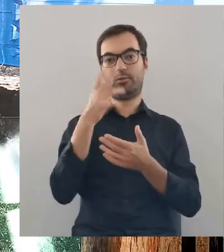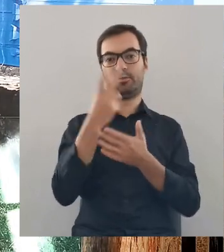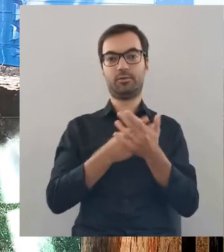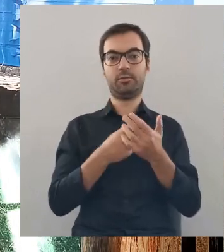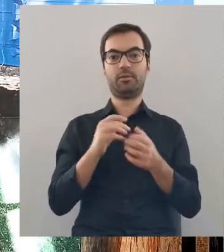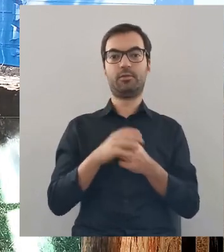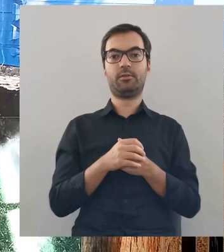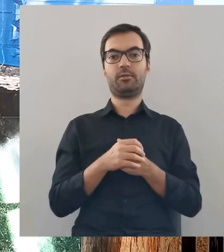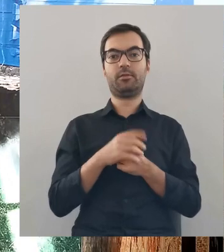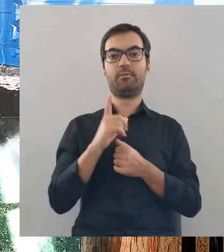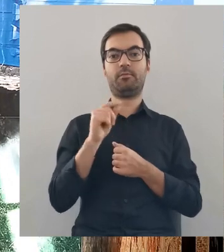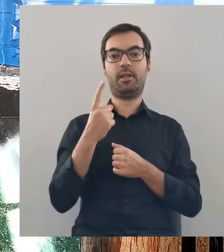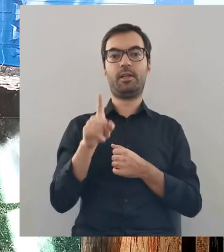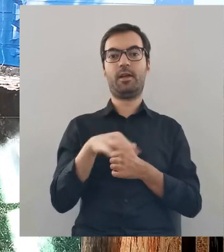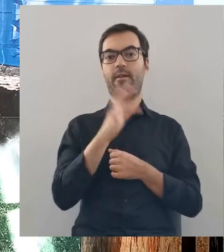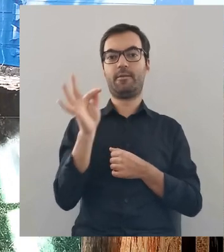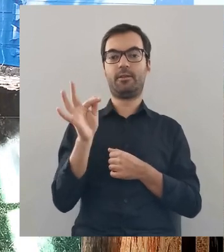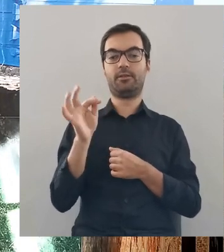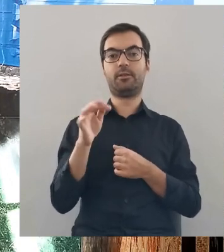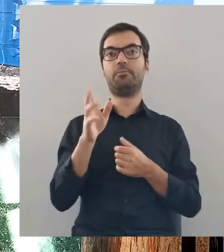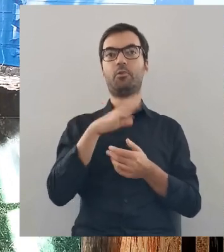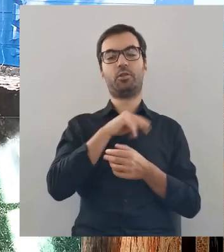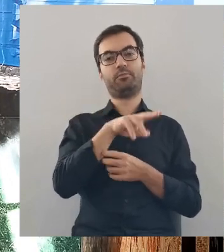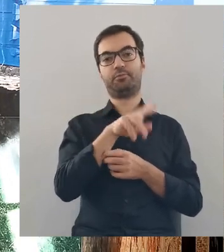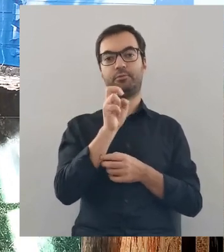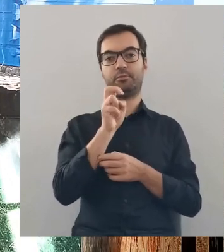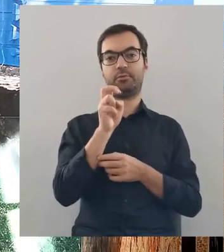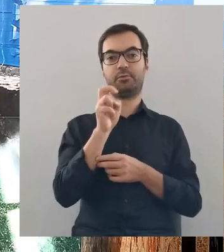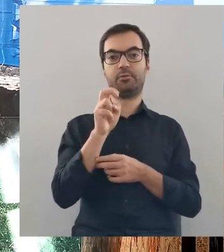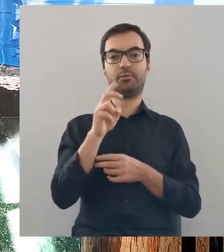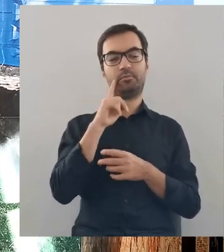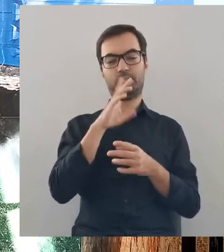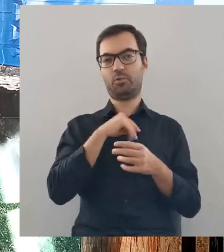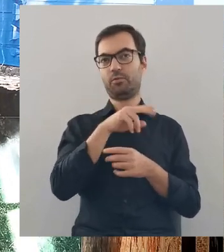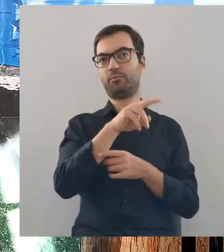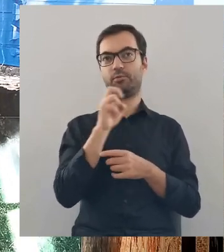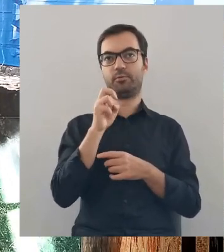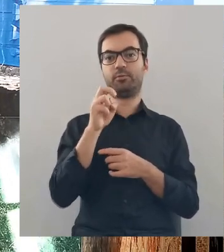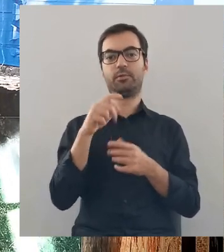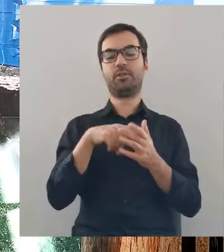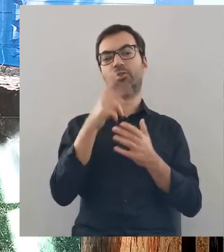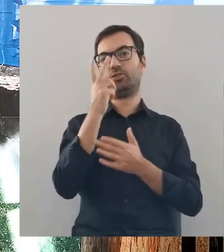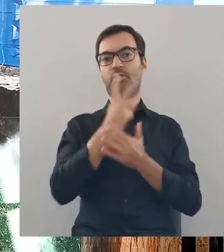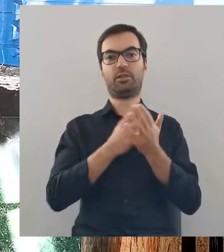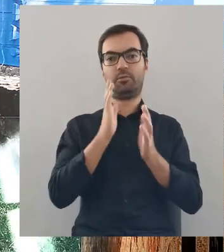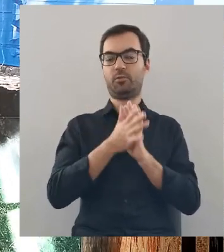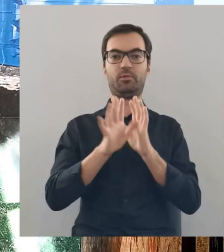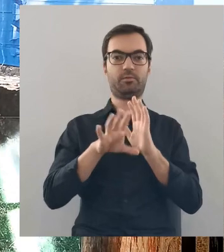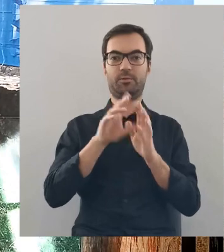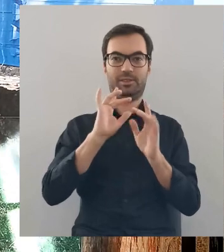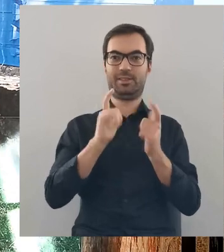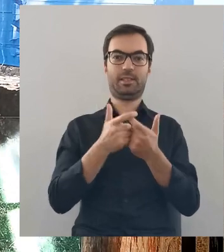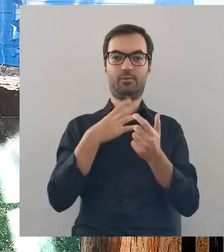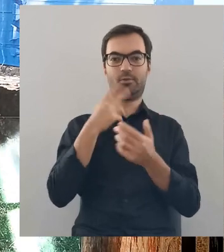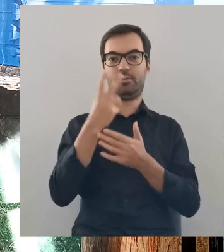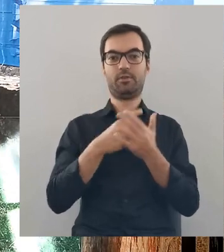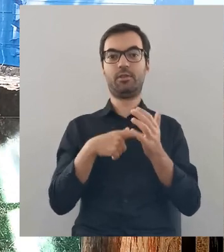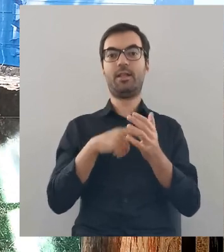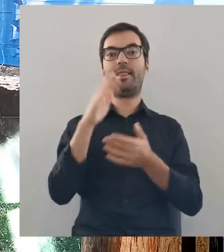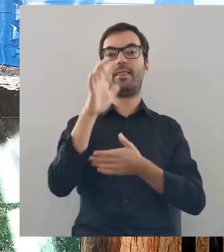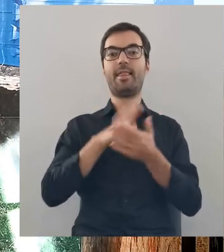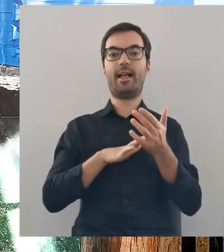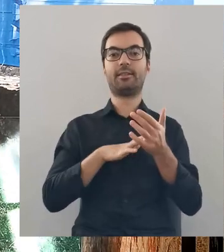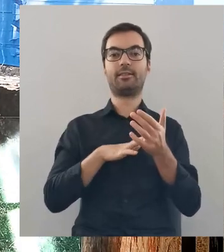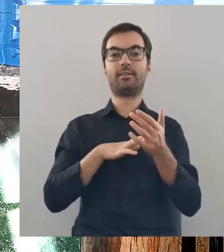jest za darmo w formacie PDF. Do ściągnięcia sobie, można sobie ściągnąć po prostu i przeczytać całość.